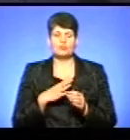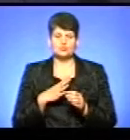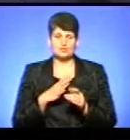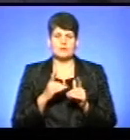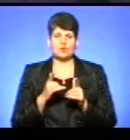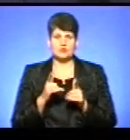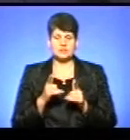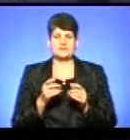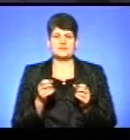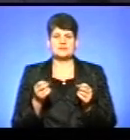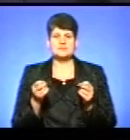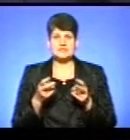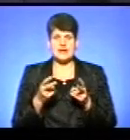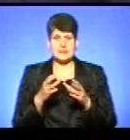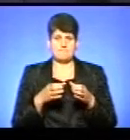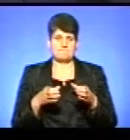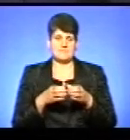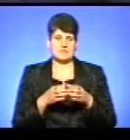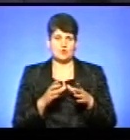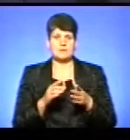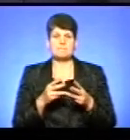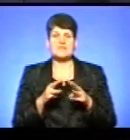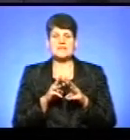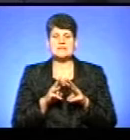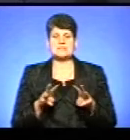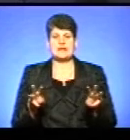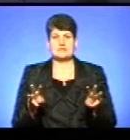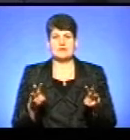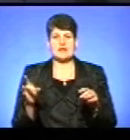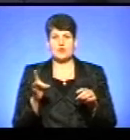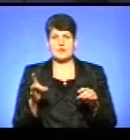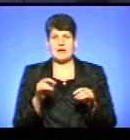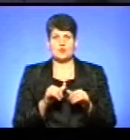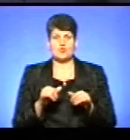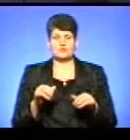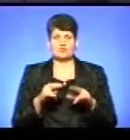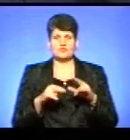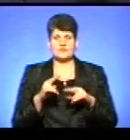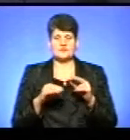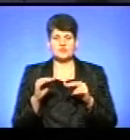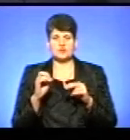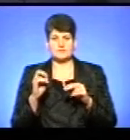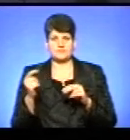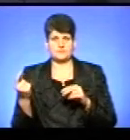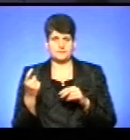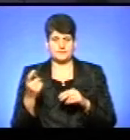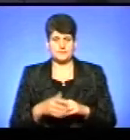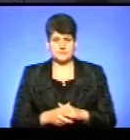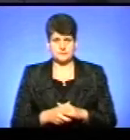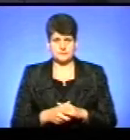спеціальним підрозділом Міністерства регіонального розвитку будівництва житлово-комунального господарства.